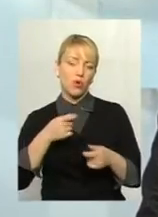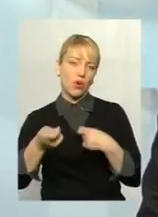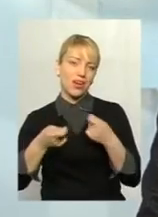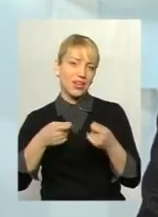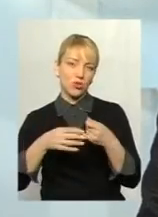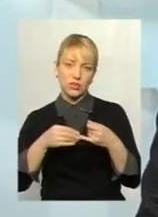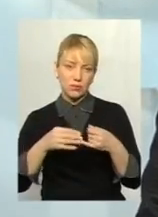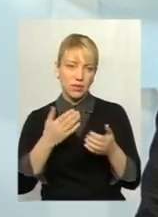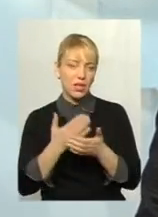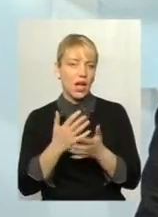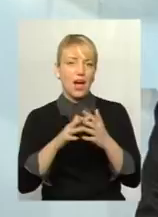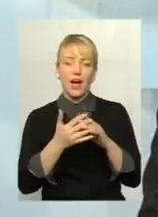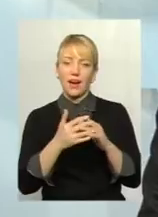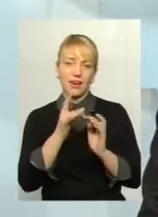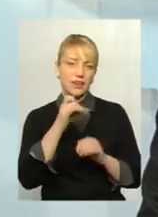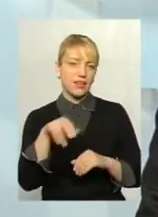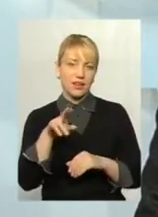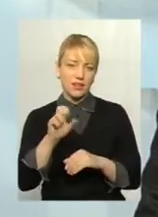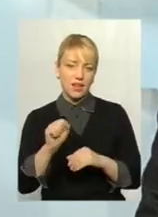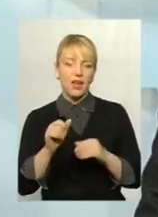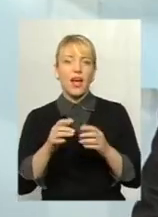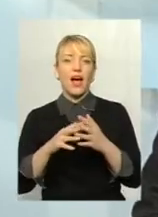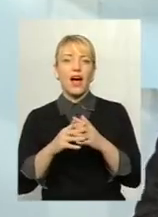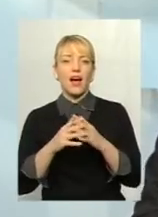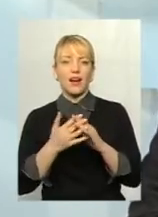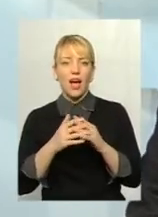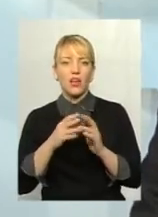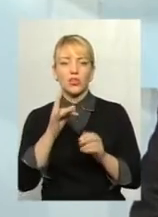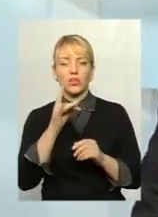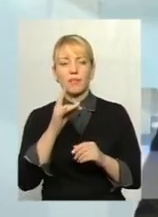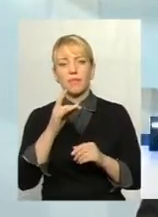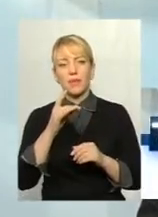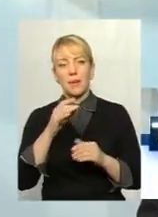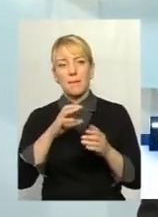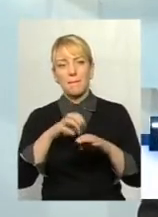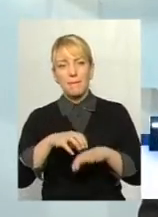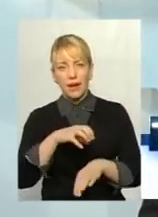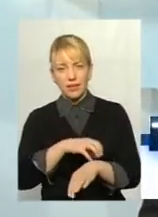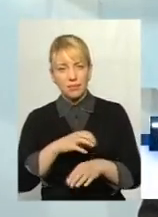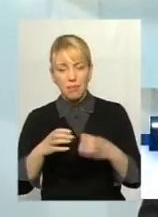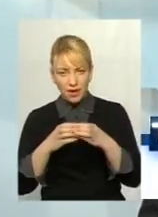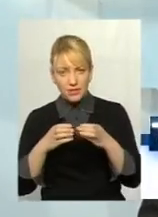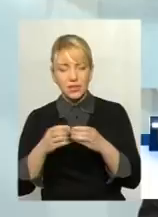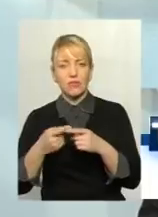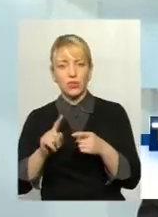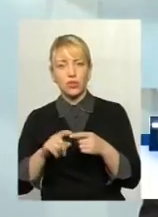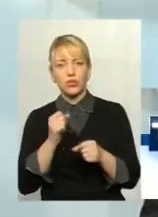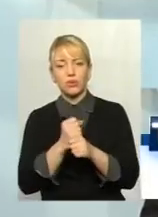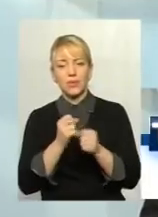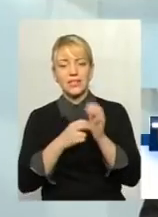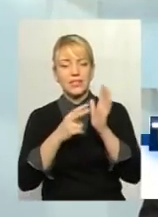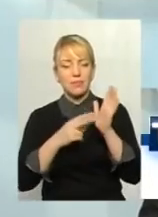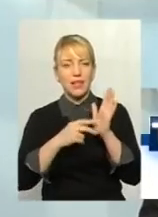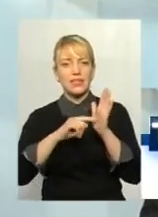Аграрна рада Аграрної партії, вона розробила буквально на днях, були презентації, де 17 пунктів, які ще треба